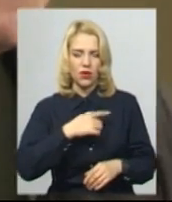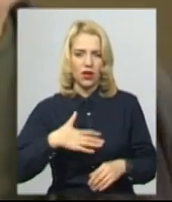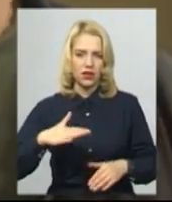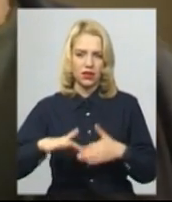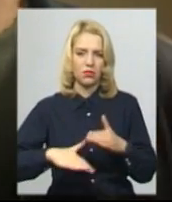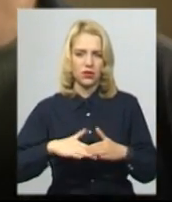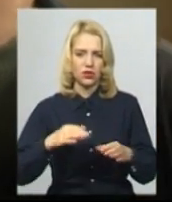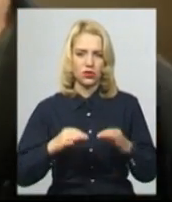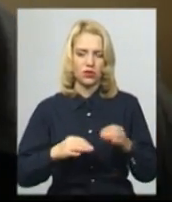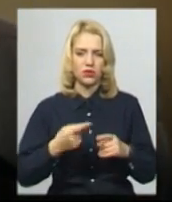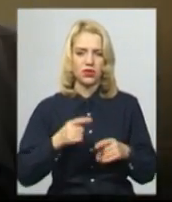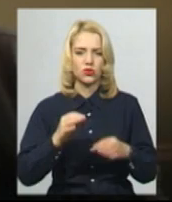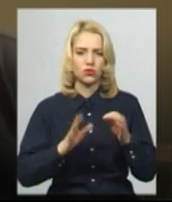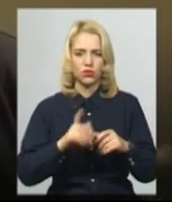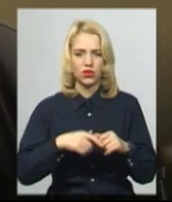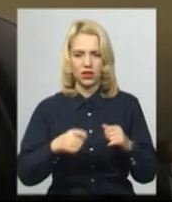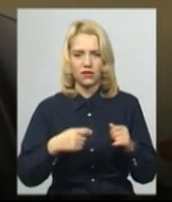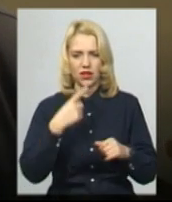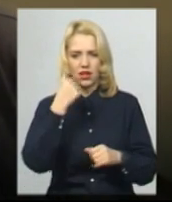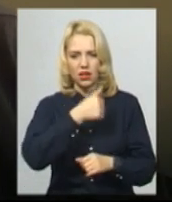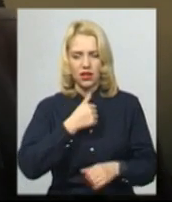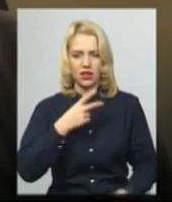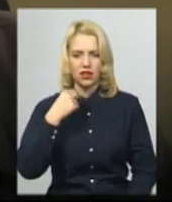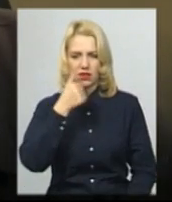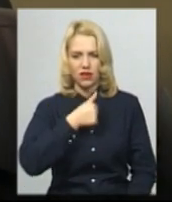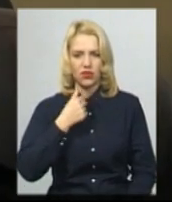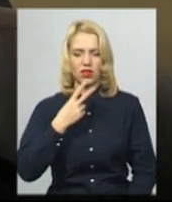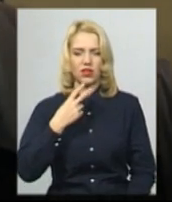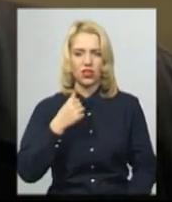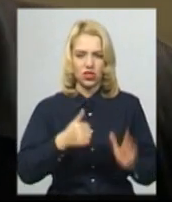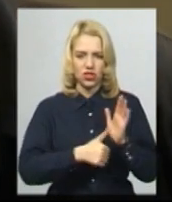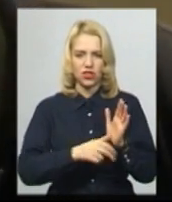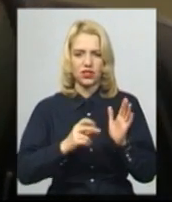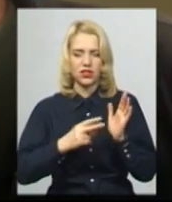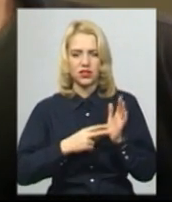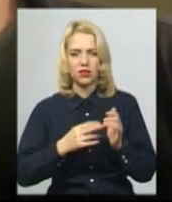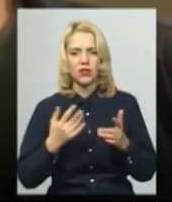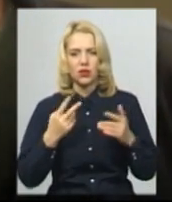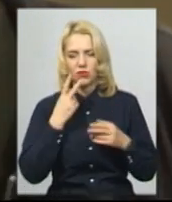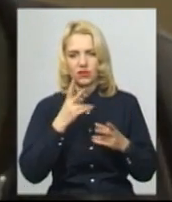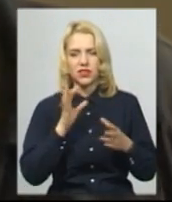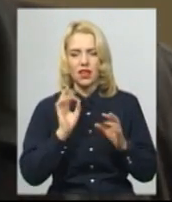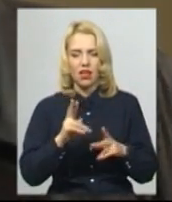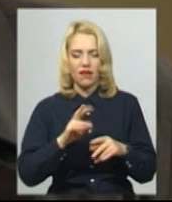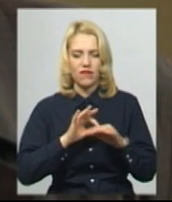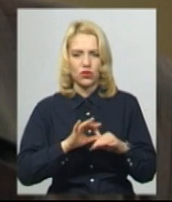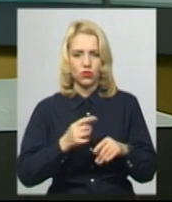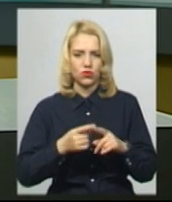Цей суд може тривати і рік, і два, і три, і шість, сім. Ви дивіться, як вони ведуть справу.